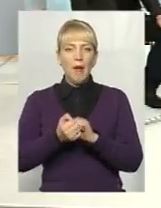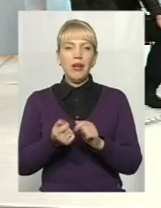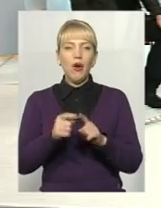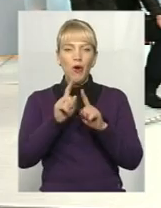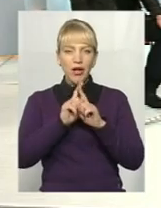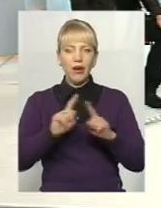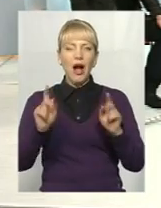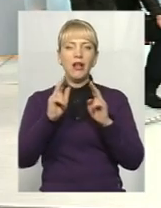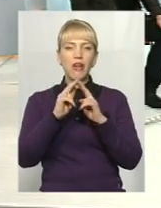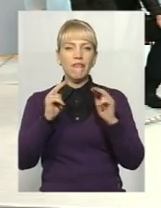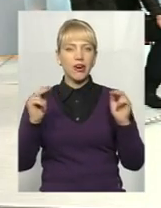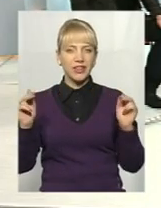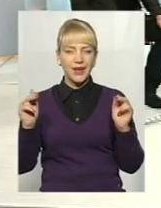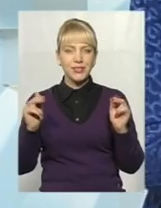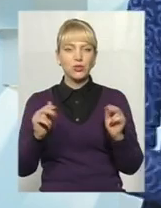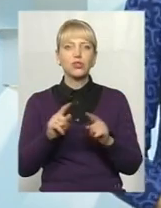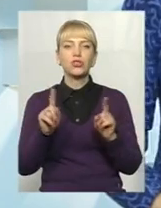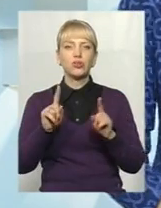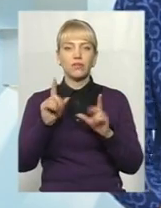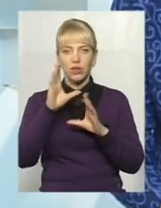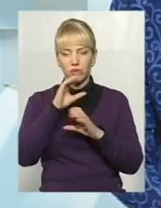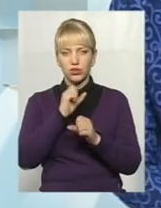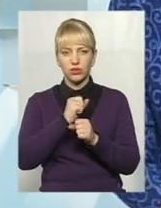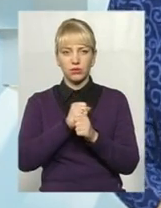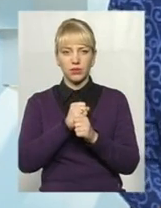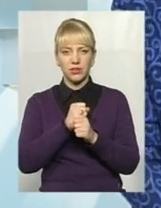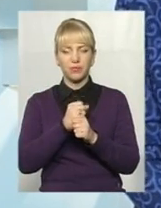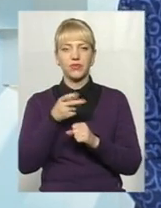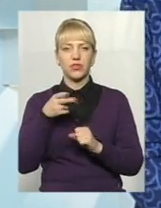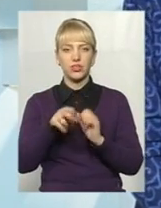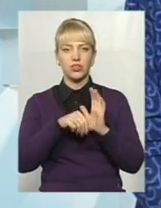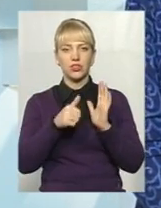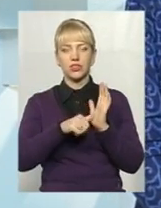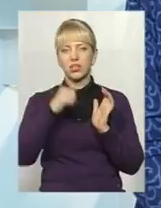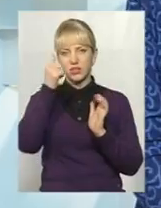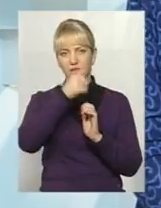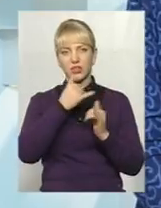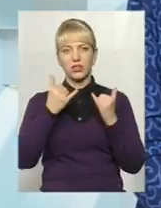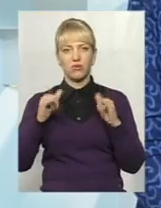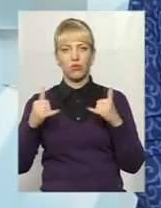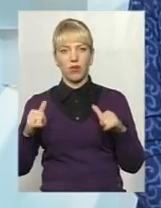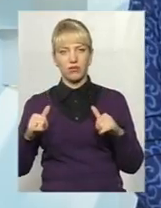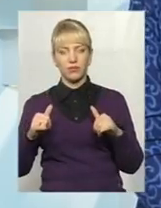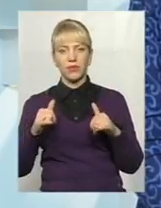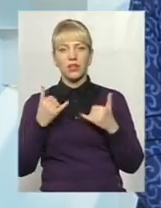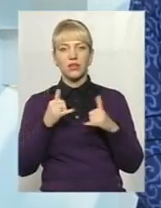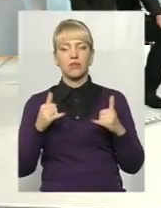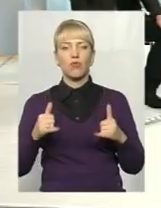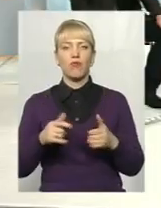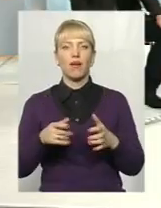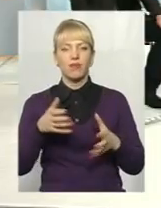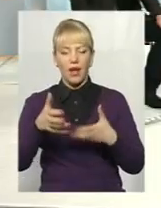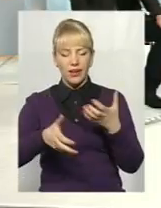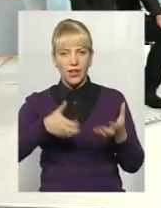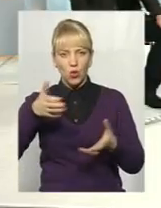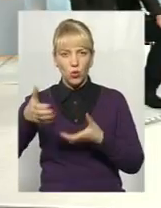фортецю. Що вдалося зробити за останній час? 2016 рік дивував археологічними